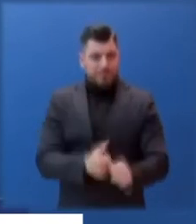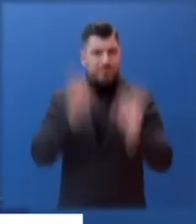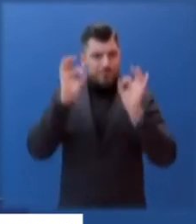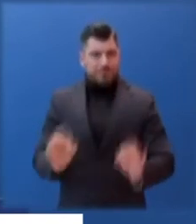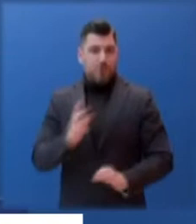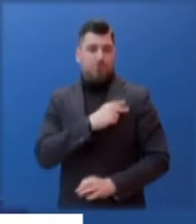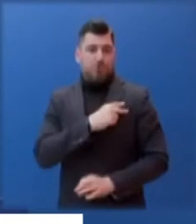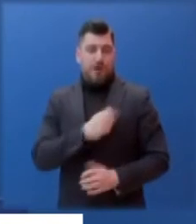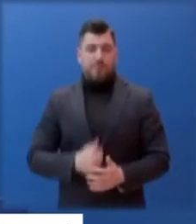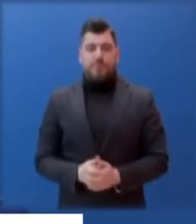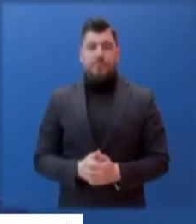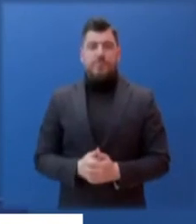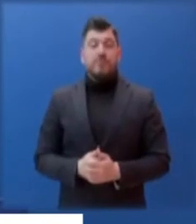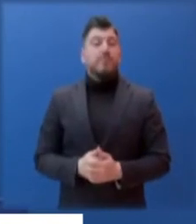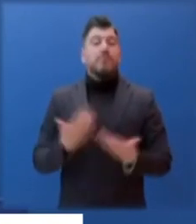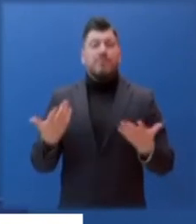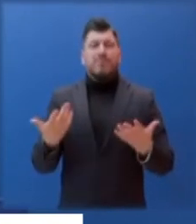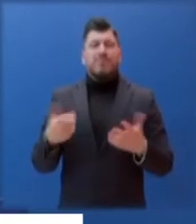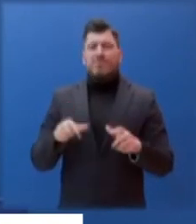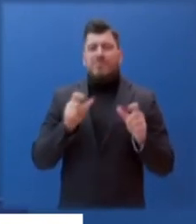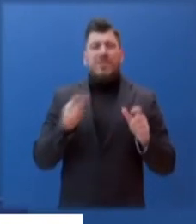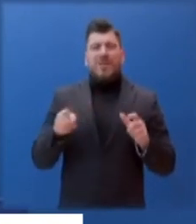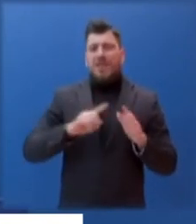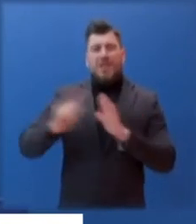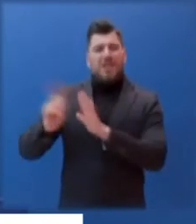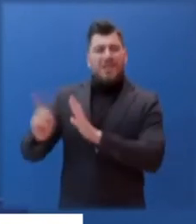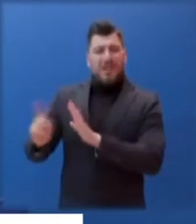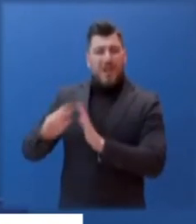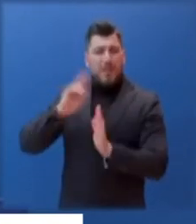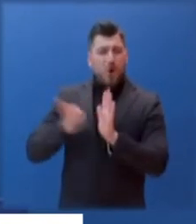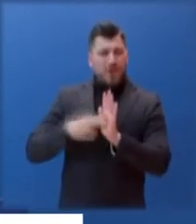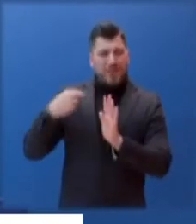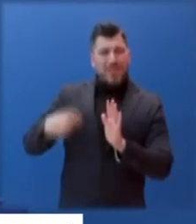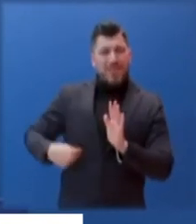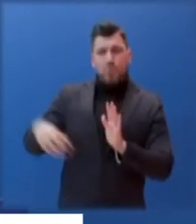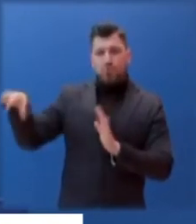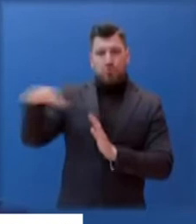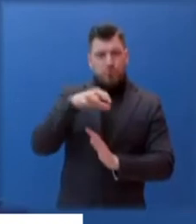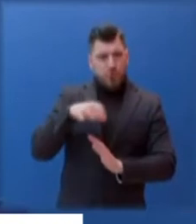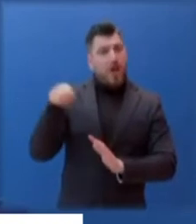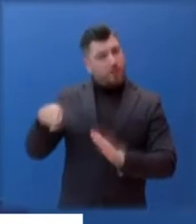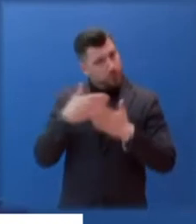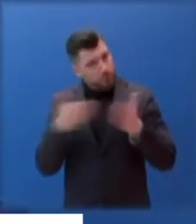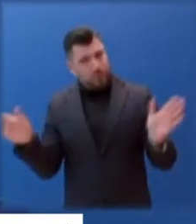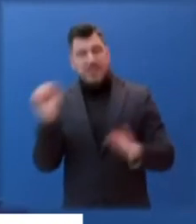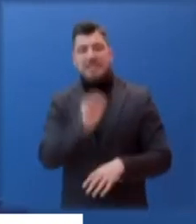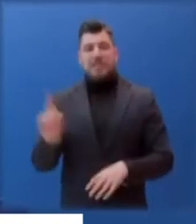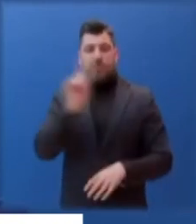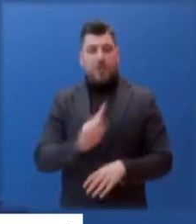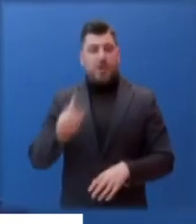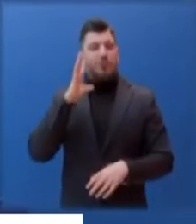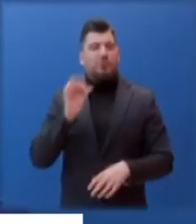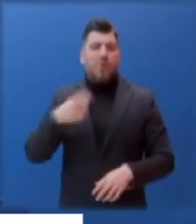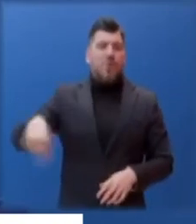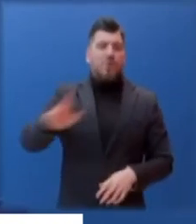Αποφάσισε ακόμη την άρση των περιορισμών στις διαδημοτικές μετακινήσεις κατά τα Σαββατοκύριακα προκειμένου να δοθεί ανάσα στους πολίτες με